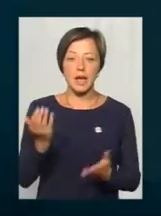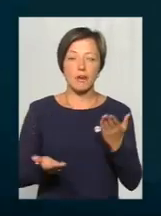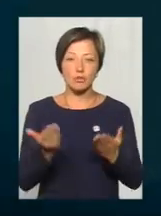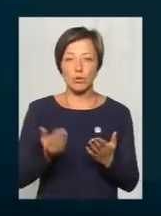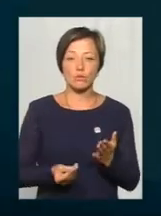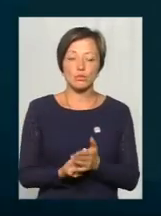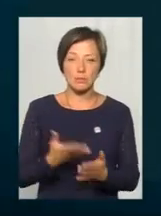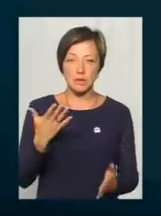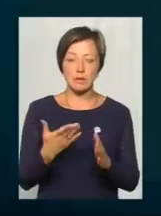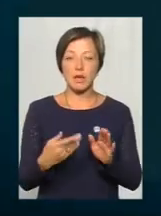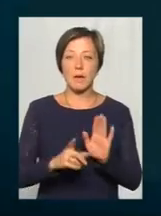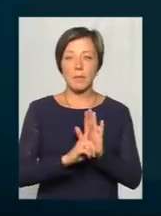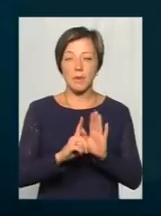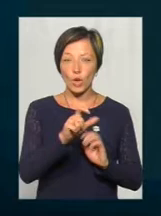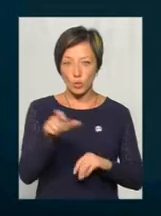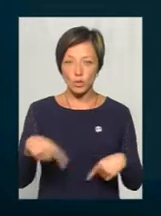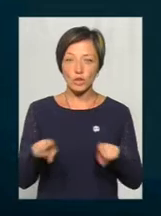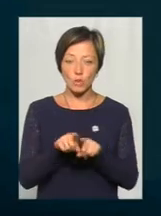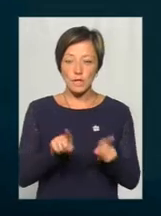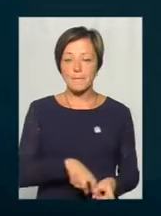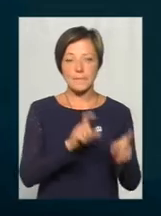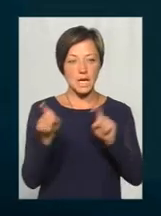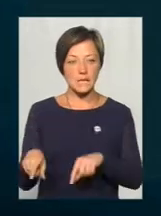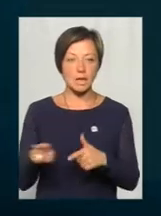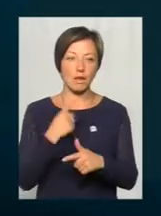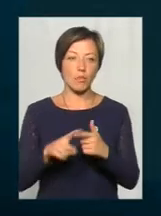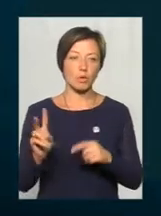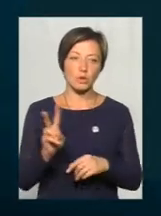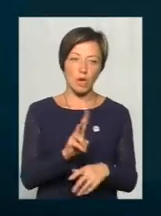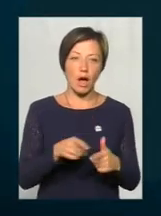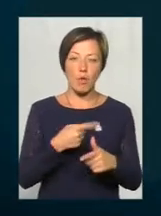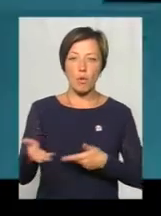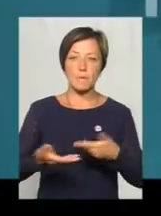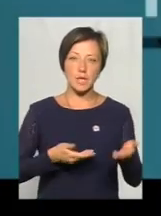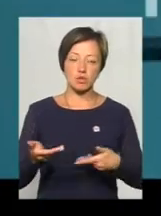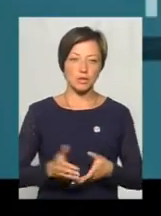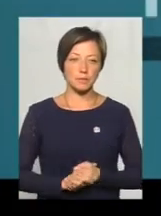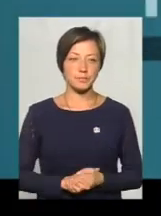високий тариф підняти, то люди теж пересядуть або на тролейбус, або будуть ходити пішки.